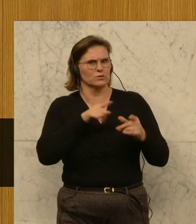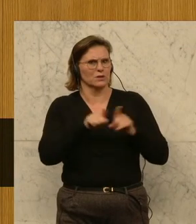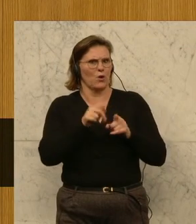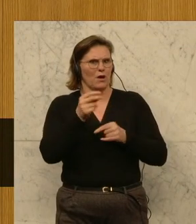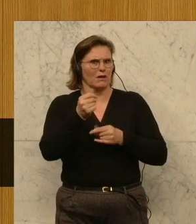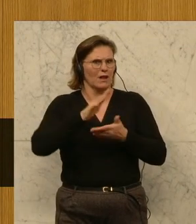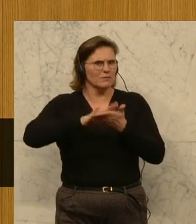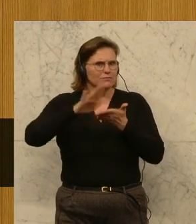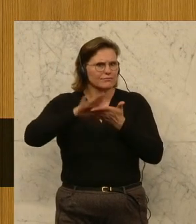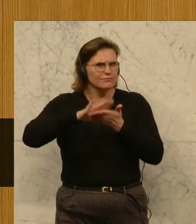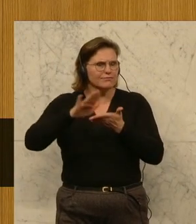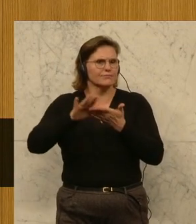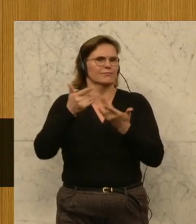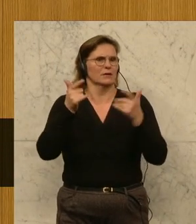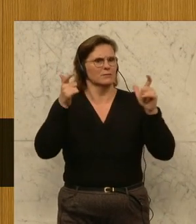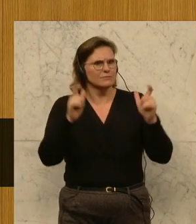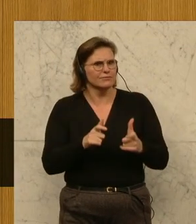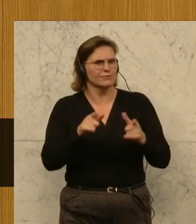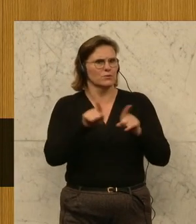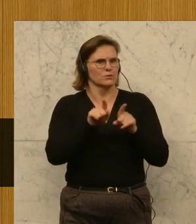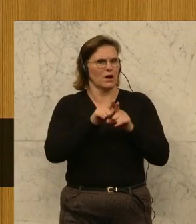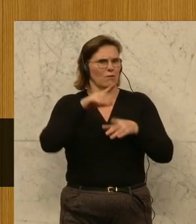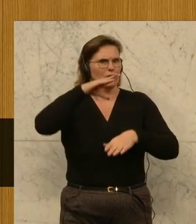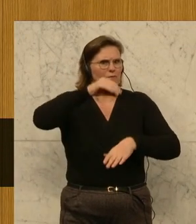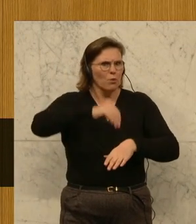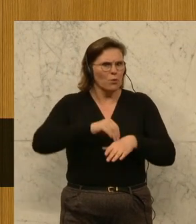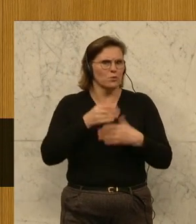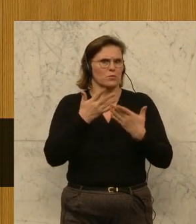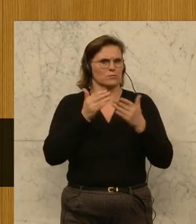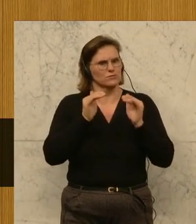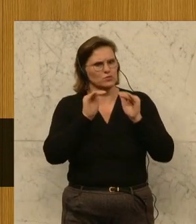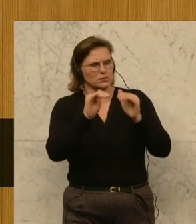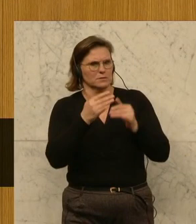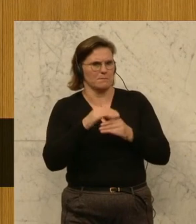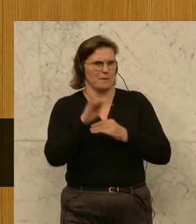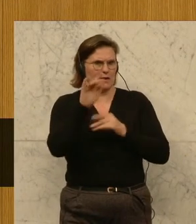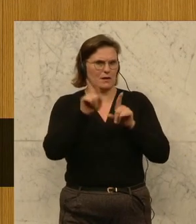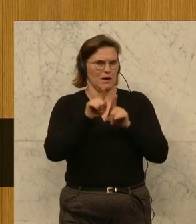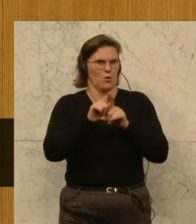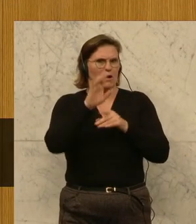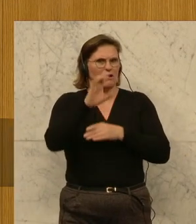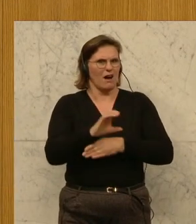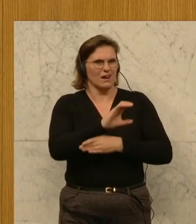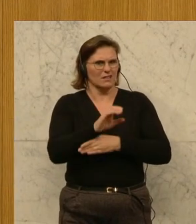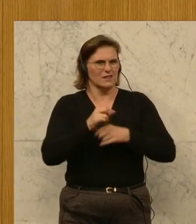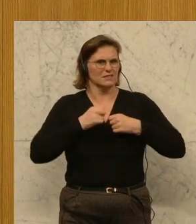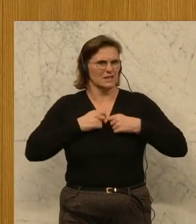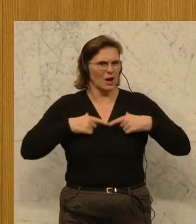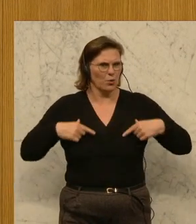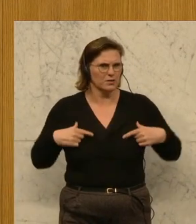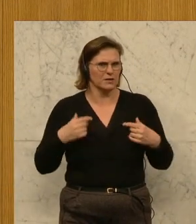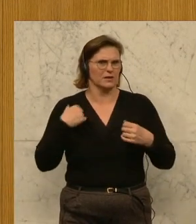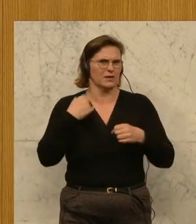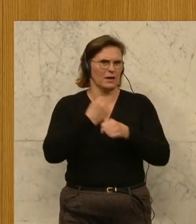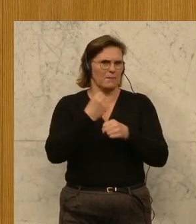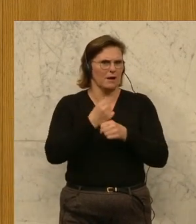gerade eben die Aufstockung des Wohnschirms auf Energiekosten, den der Herr Sozialminister auch jetzt, auch mit Caritas, Diakonie und so weiter gemacht hat. All